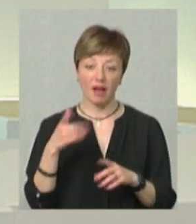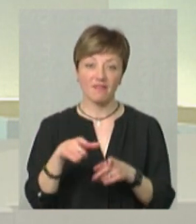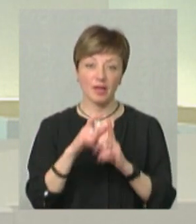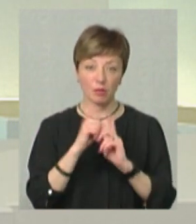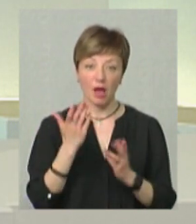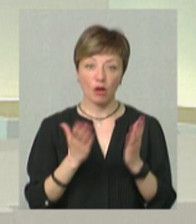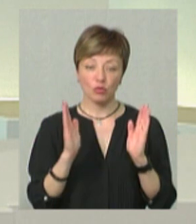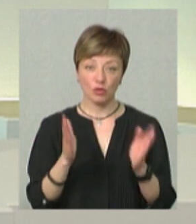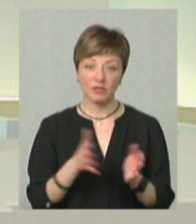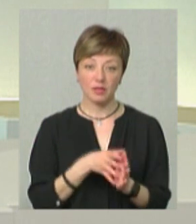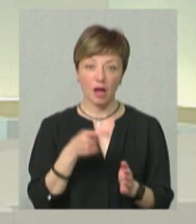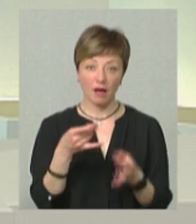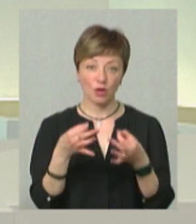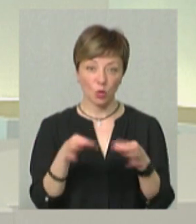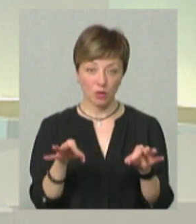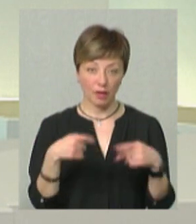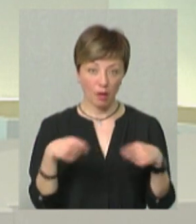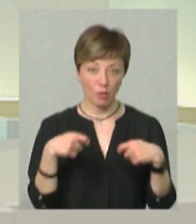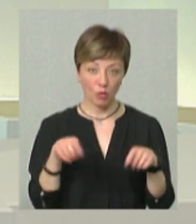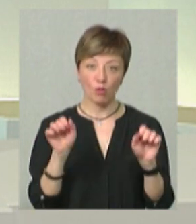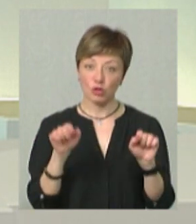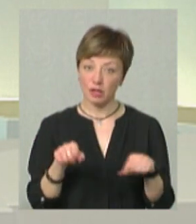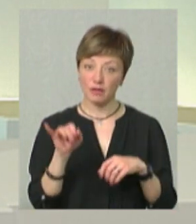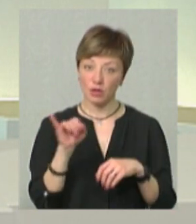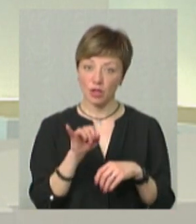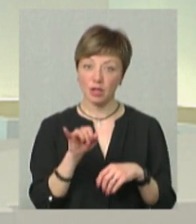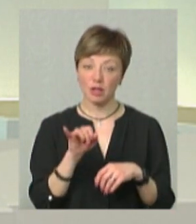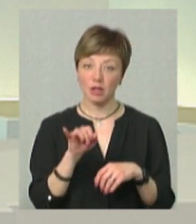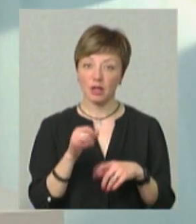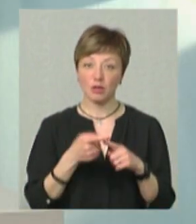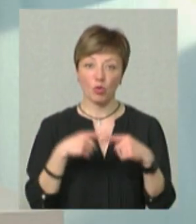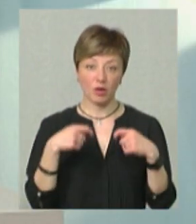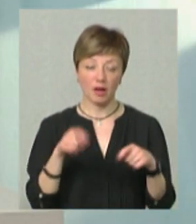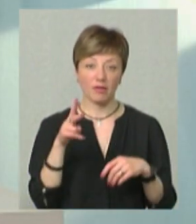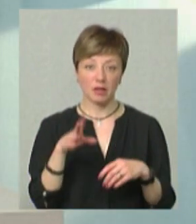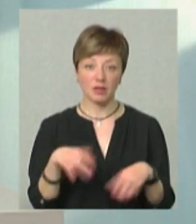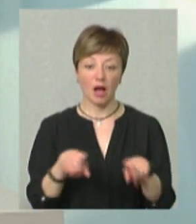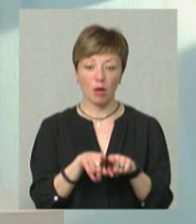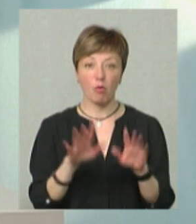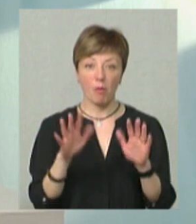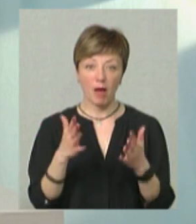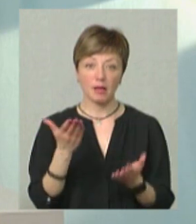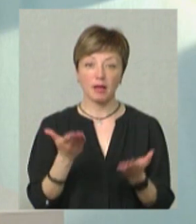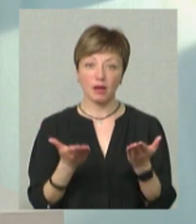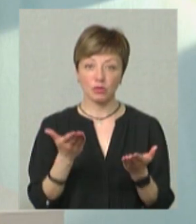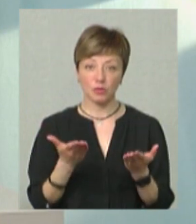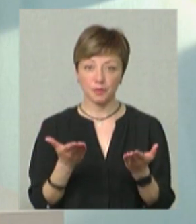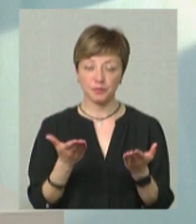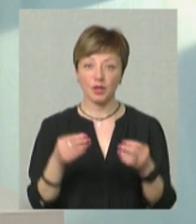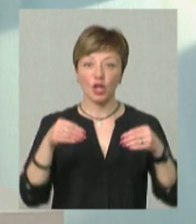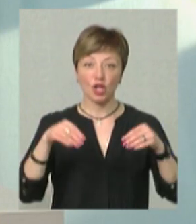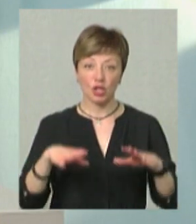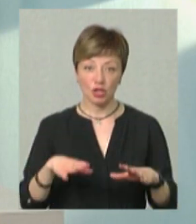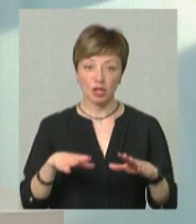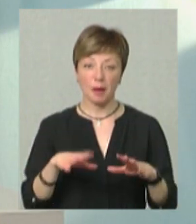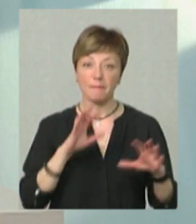відповідь. Якщо буде у заяві дозвіл на продаж, то можливо і тоді відчужити цю квартиру. Ще такий от момент, але ще рішення